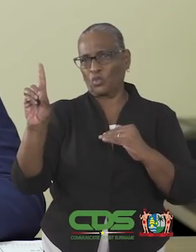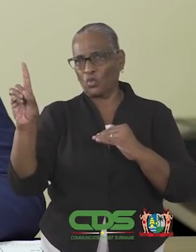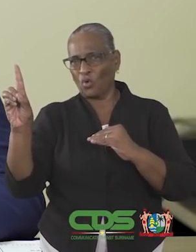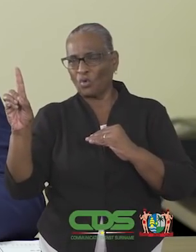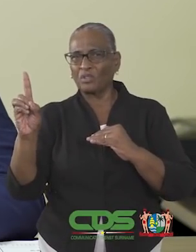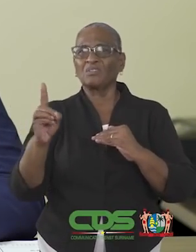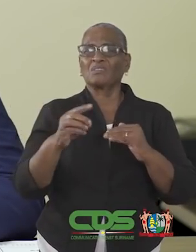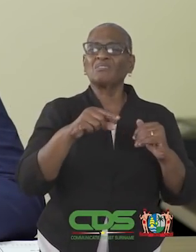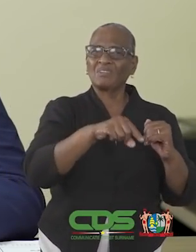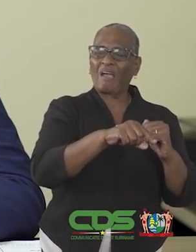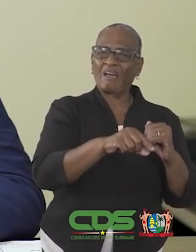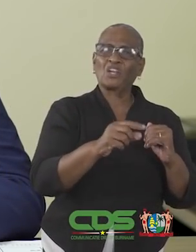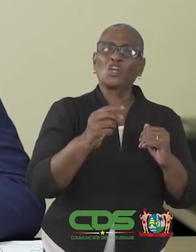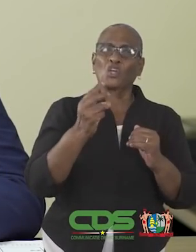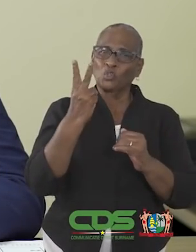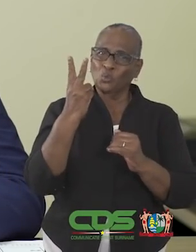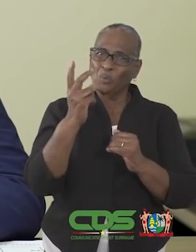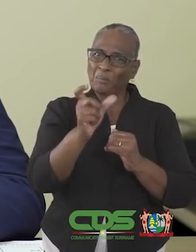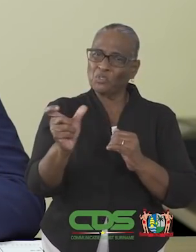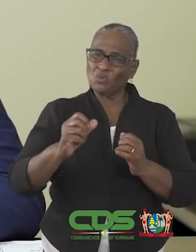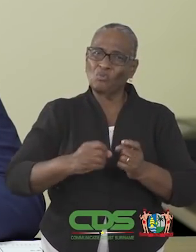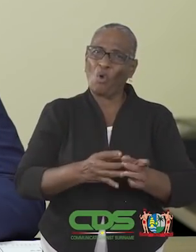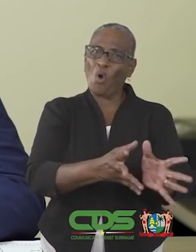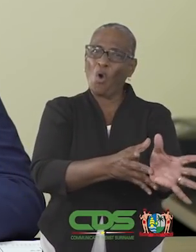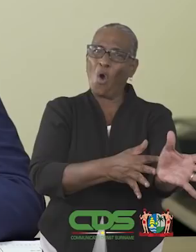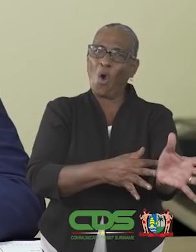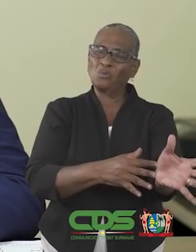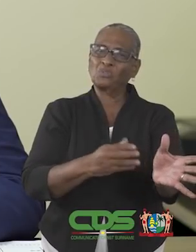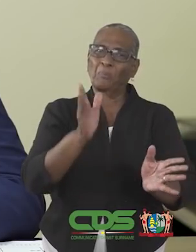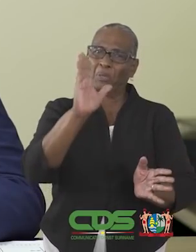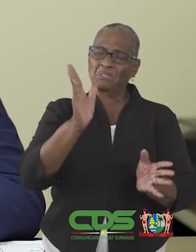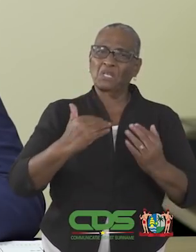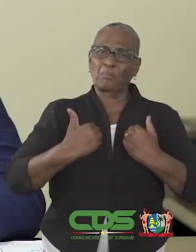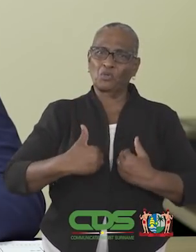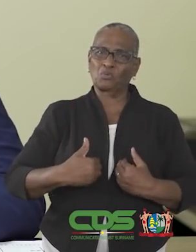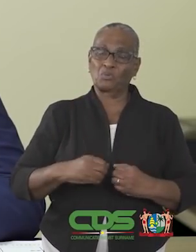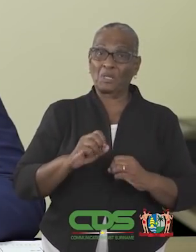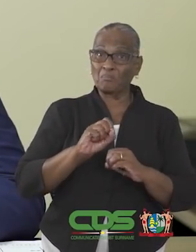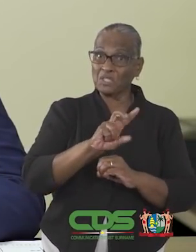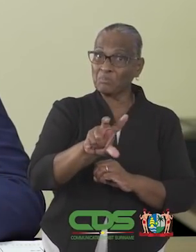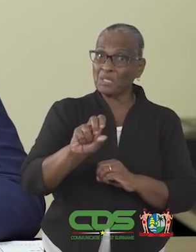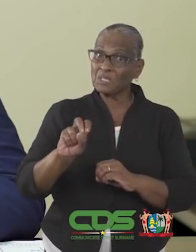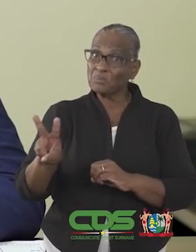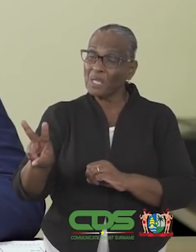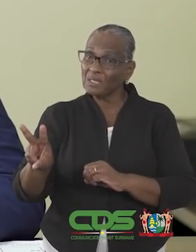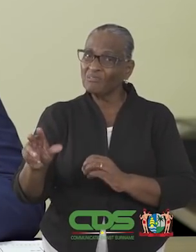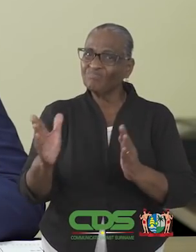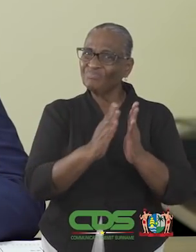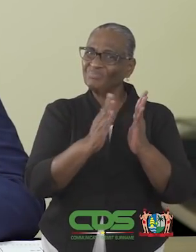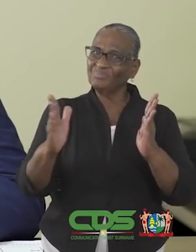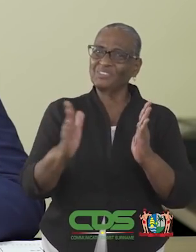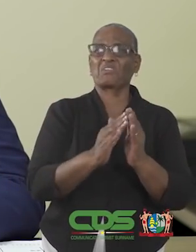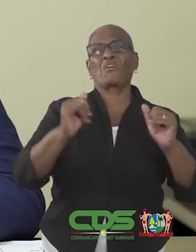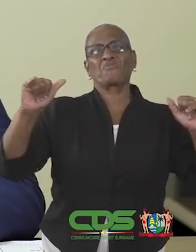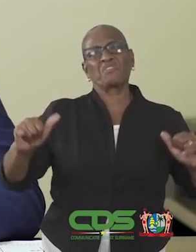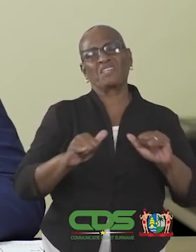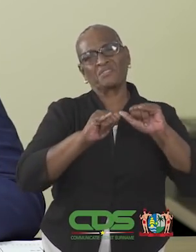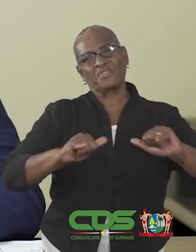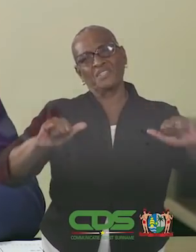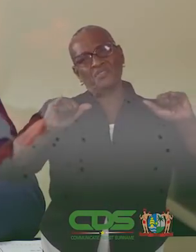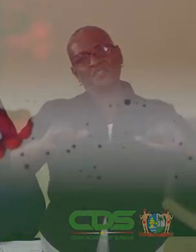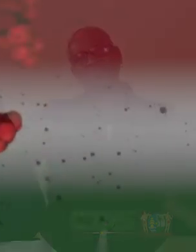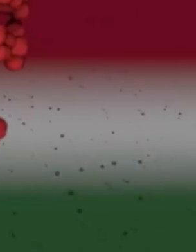2. Brazilianen uit de goudvelden. En 3. Besmettingen die plaatsvinden tijdens